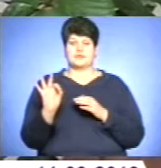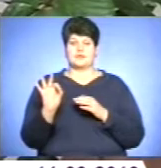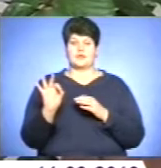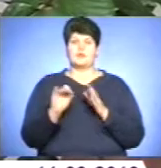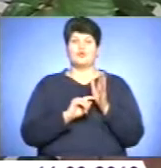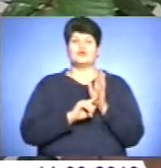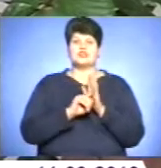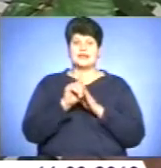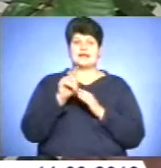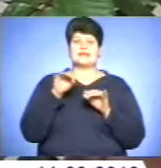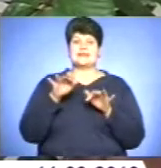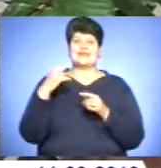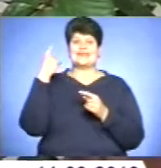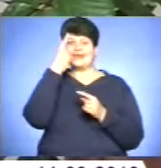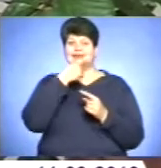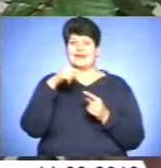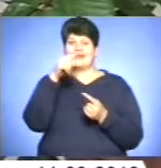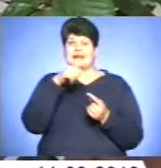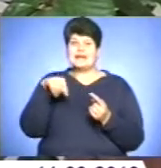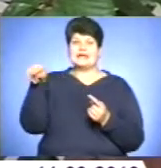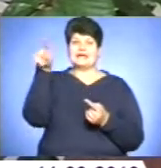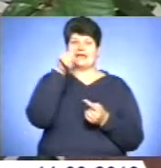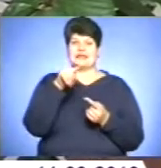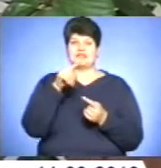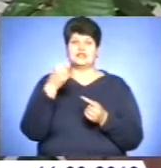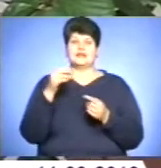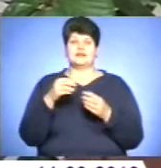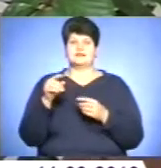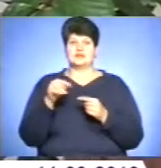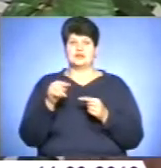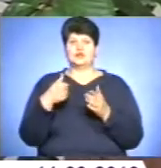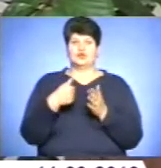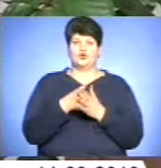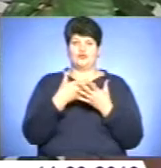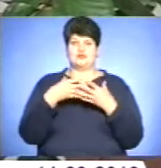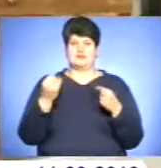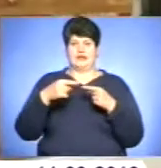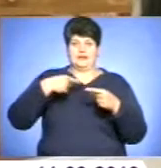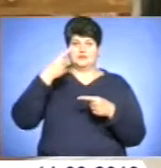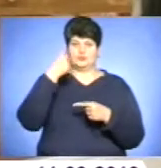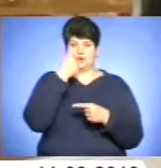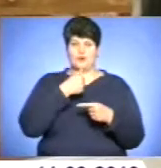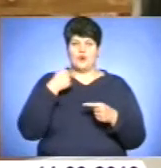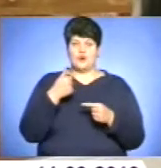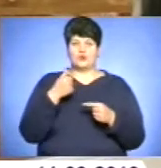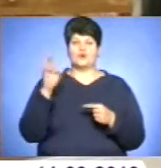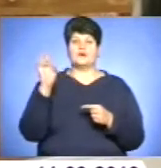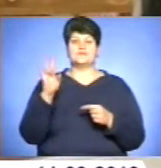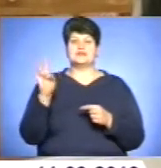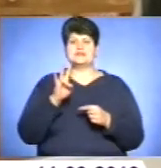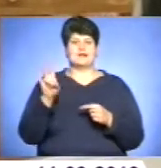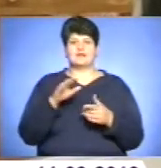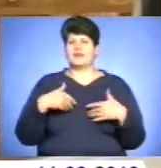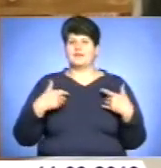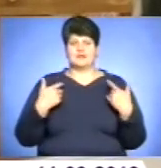річний цикл, починаючи з весни і до весни наступного року. Проте церква не вітає занадто